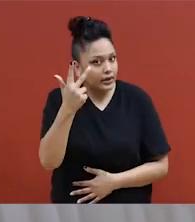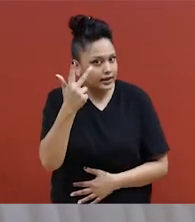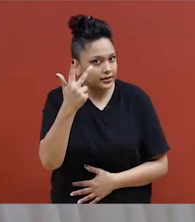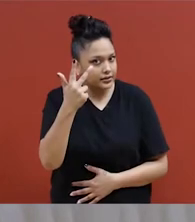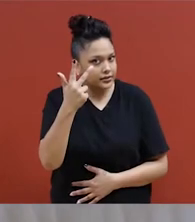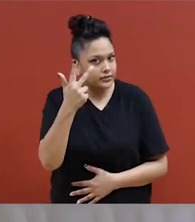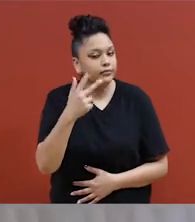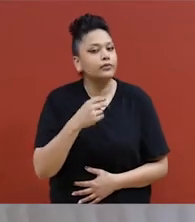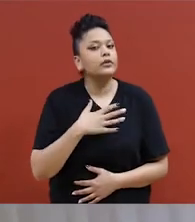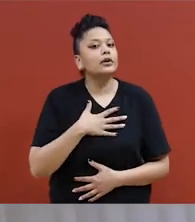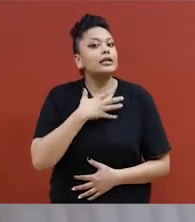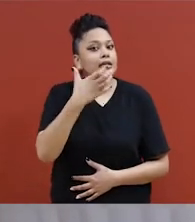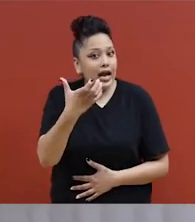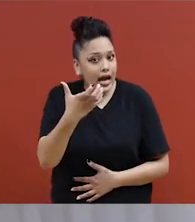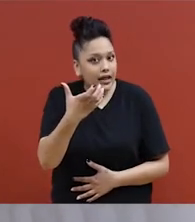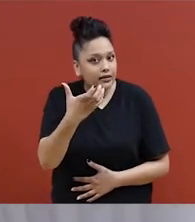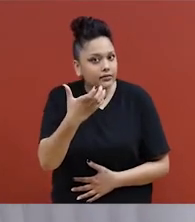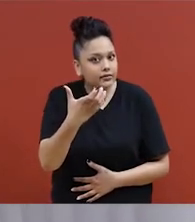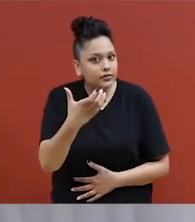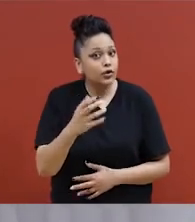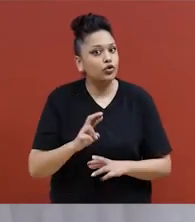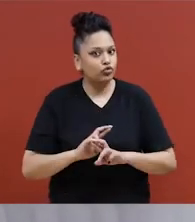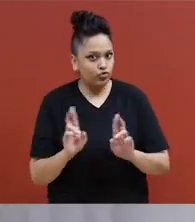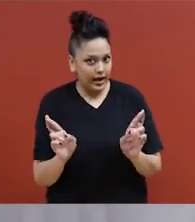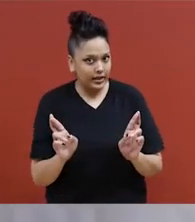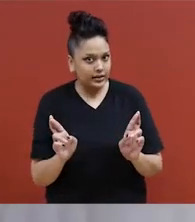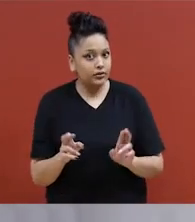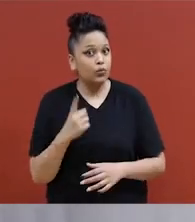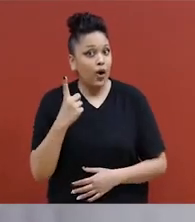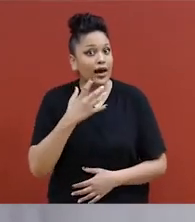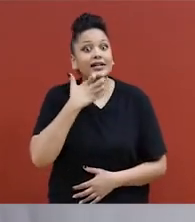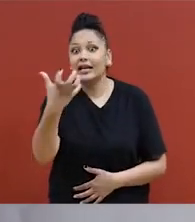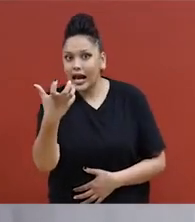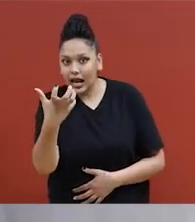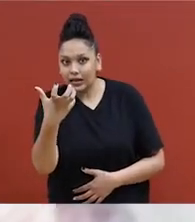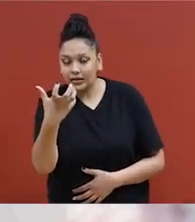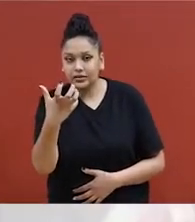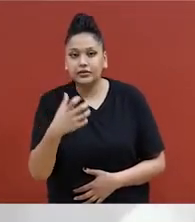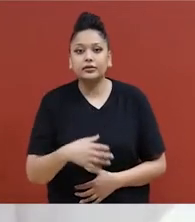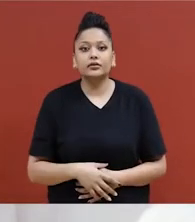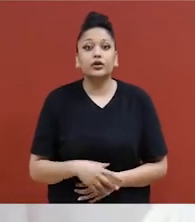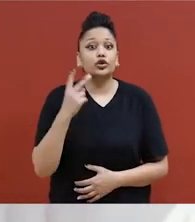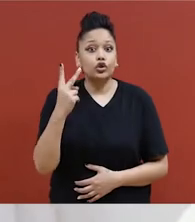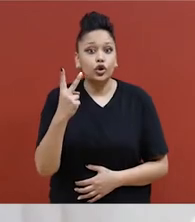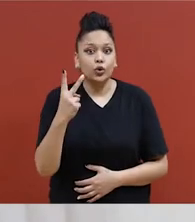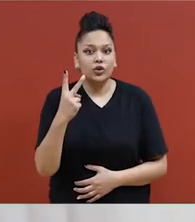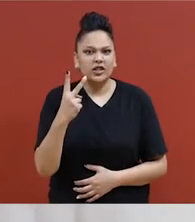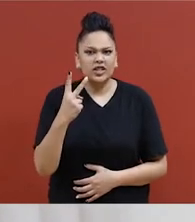On va faire cet exercice trois fois et on va crier. Vous êtes prêtes?